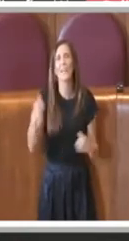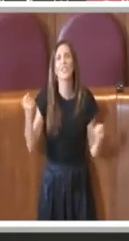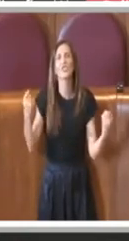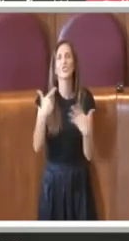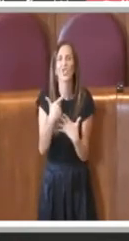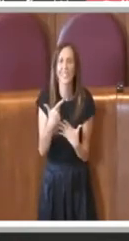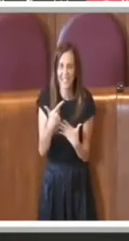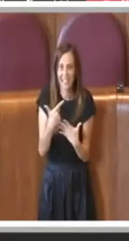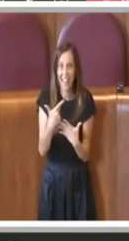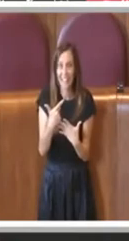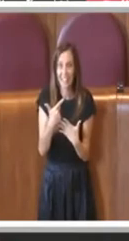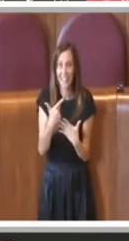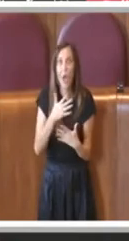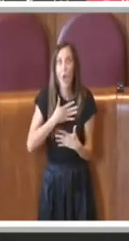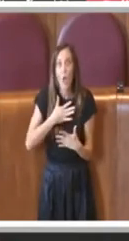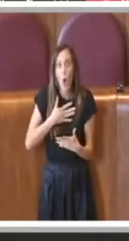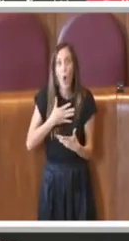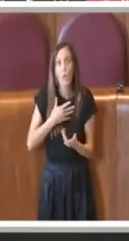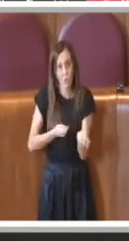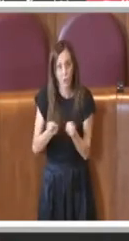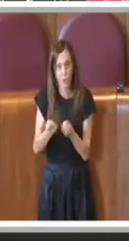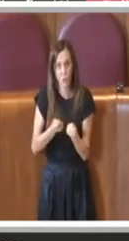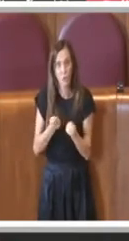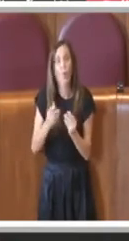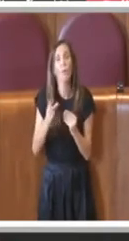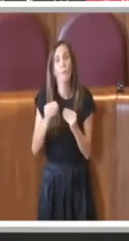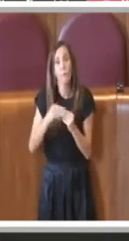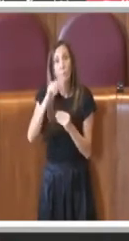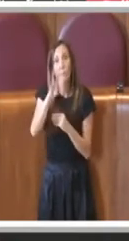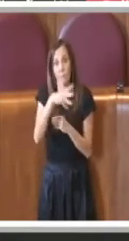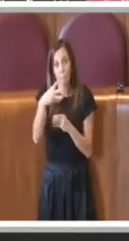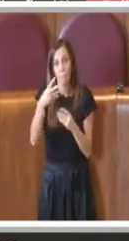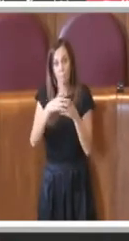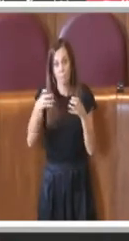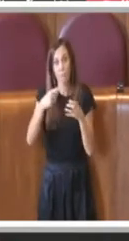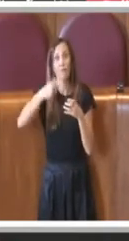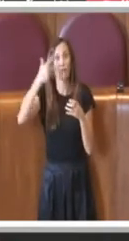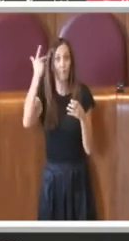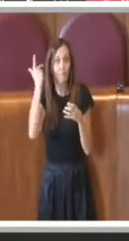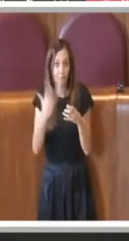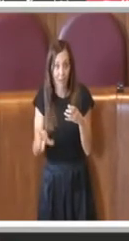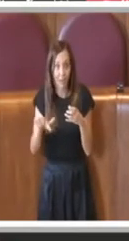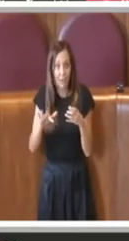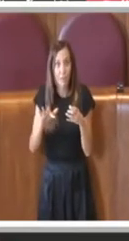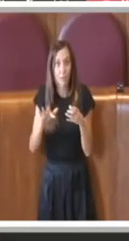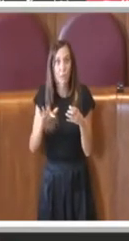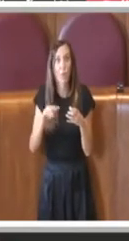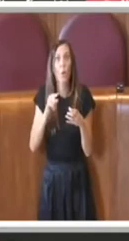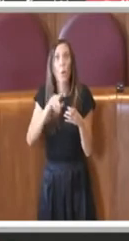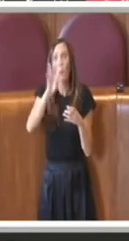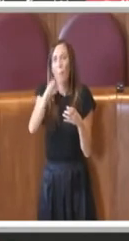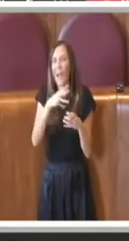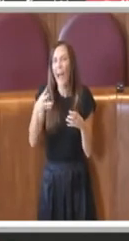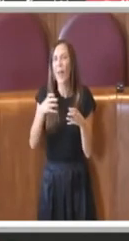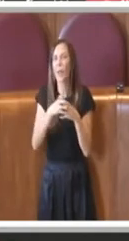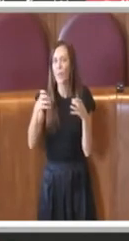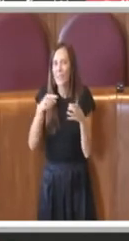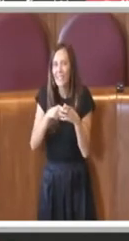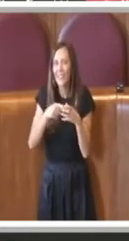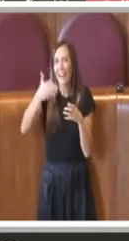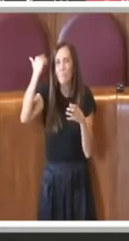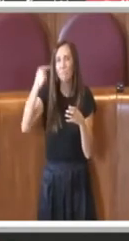nostra consigliatura è stato fatto un piano industriale, un piano industriale che quando è stato fatto è stato detto subito che andava anche